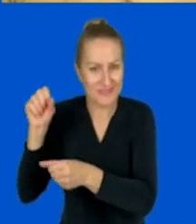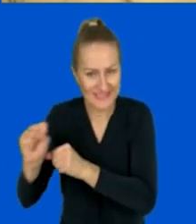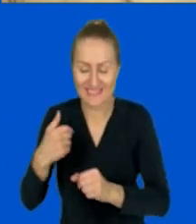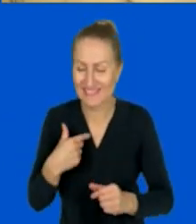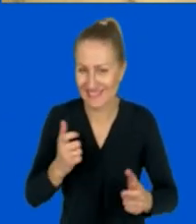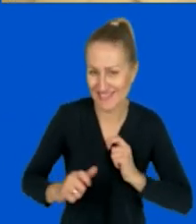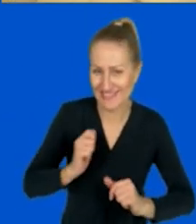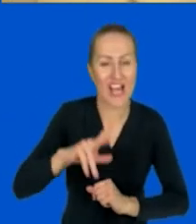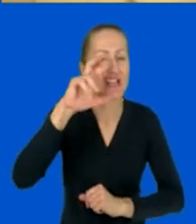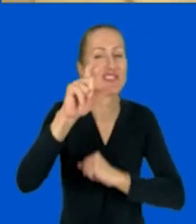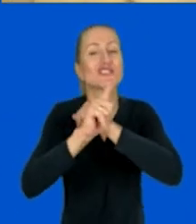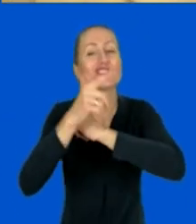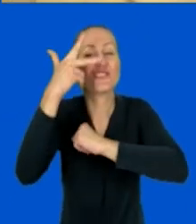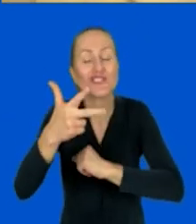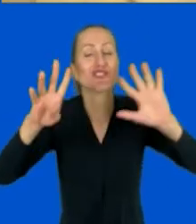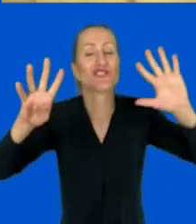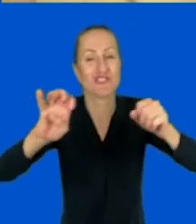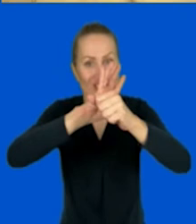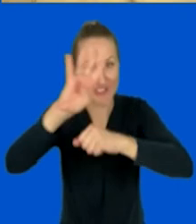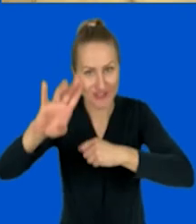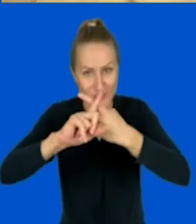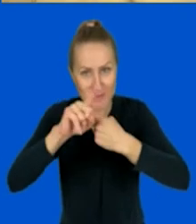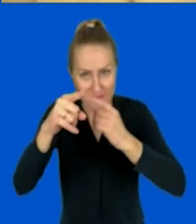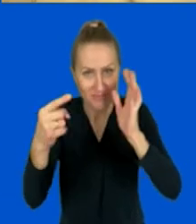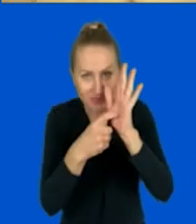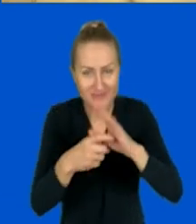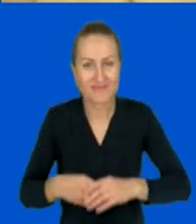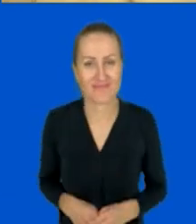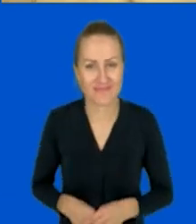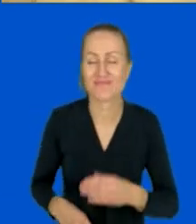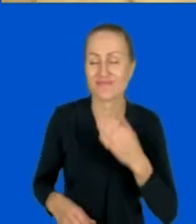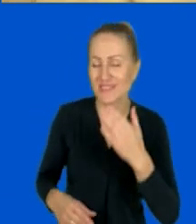3-7-3-914. Bardzo dziękuję.